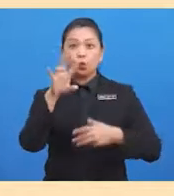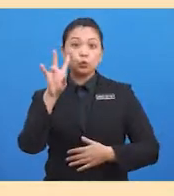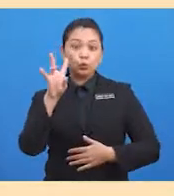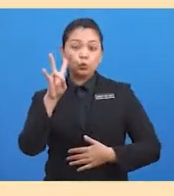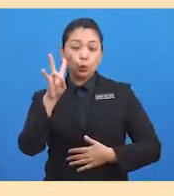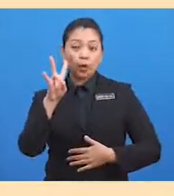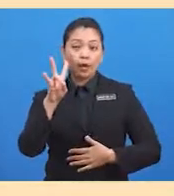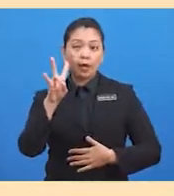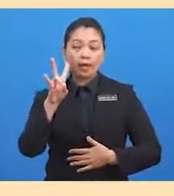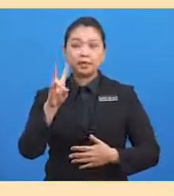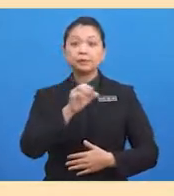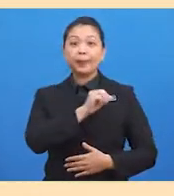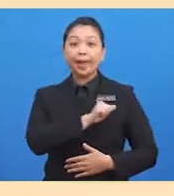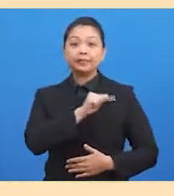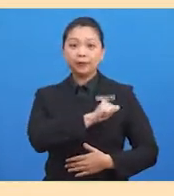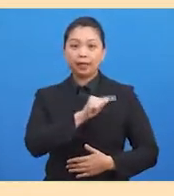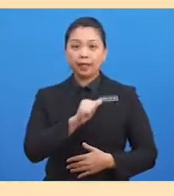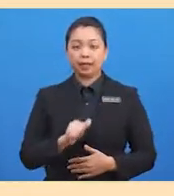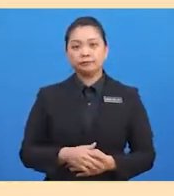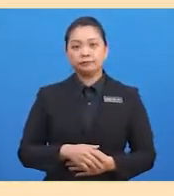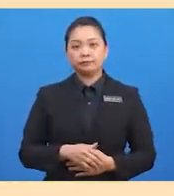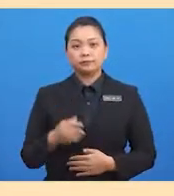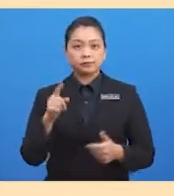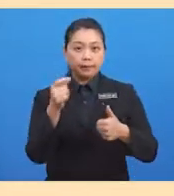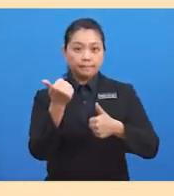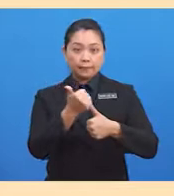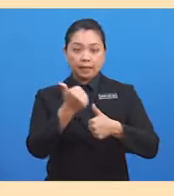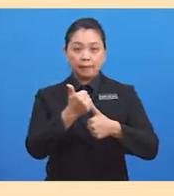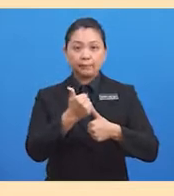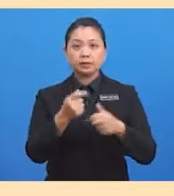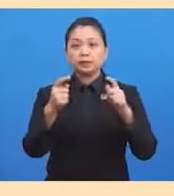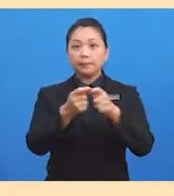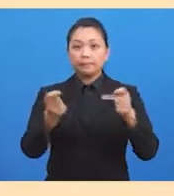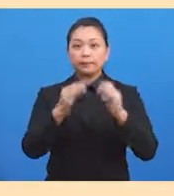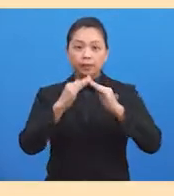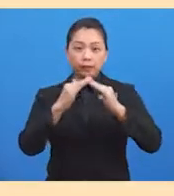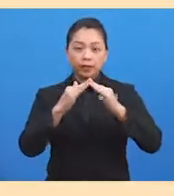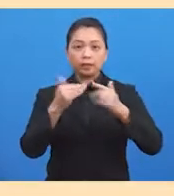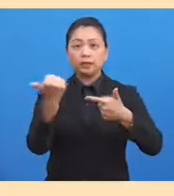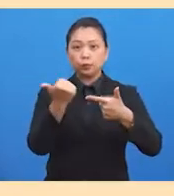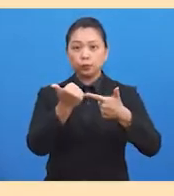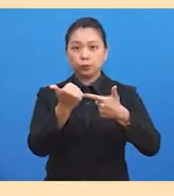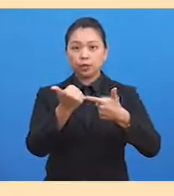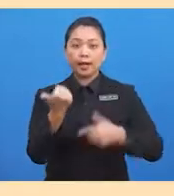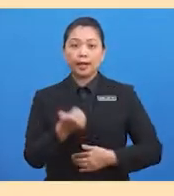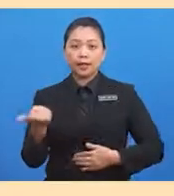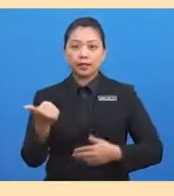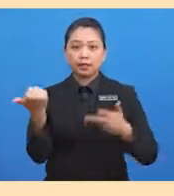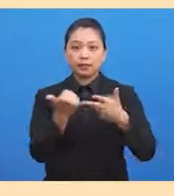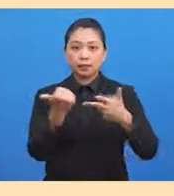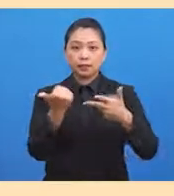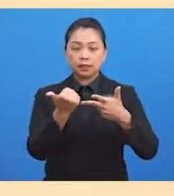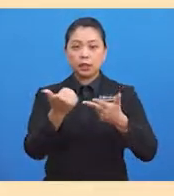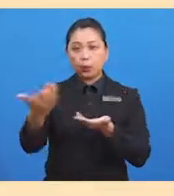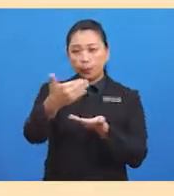Yang pertama, tempat kediaman. Yang kedua, peralatan yang digunakan. Yang ketiga, pengumpulan